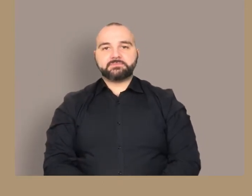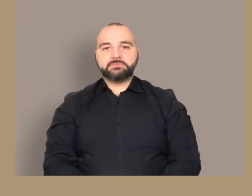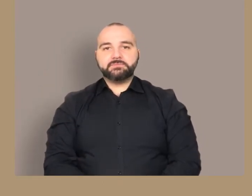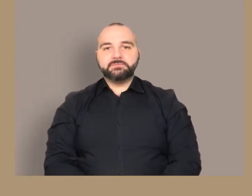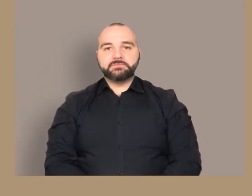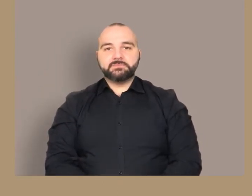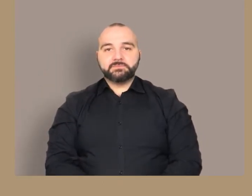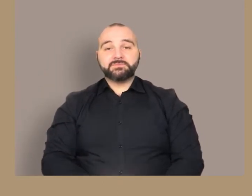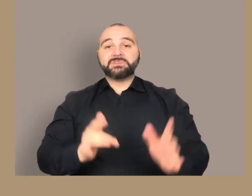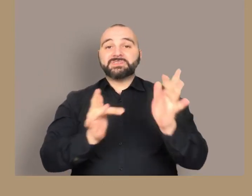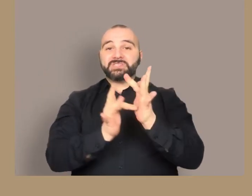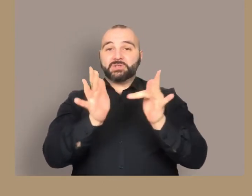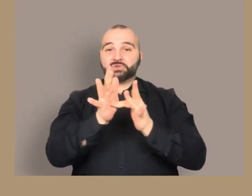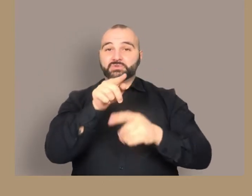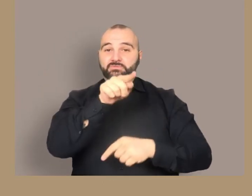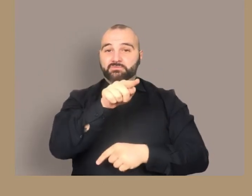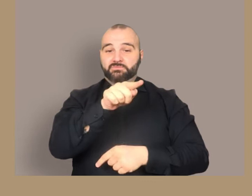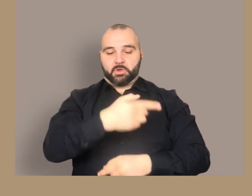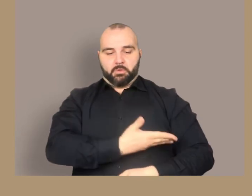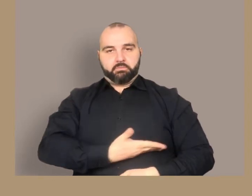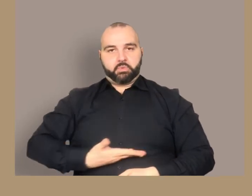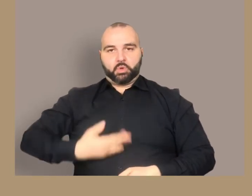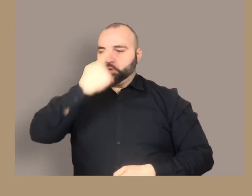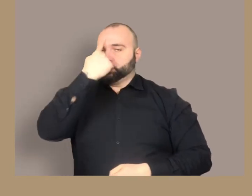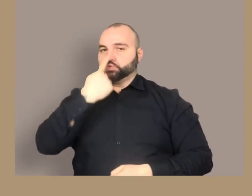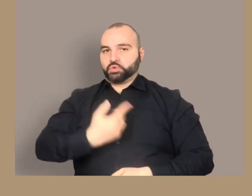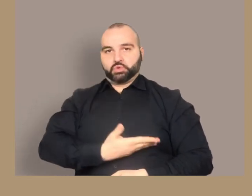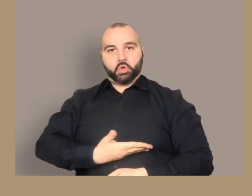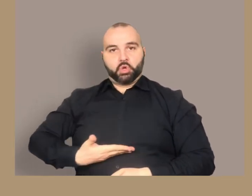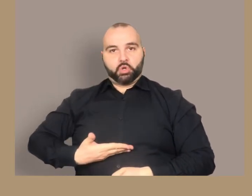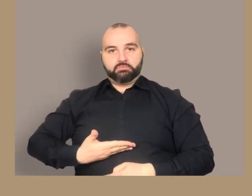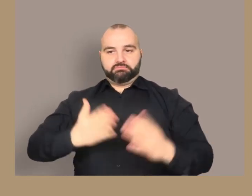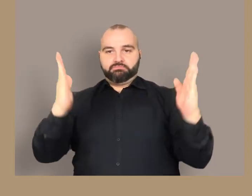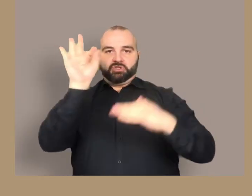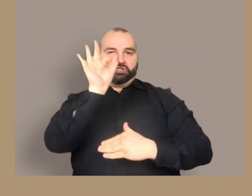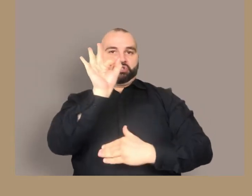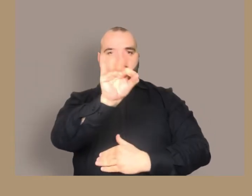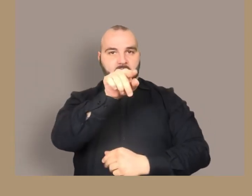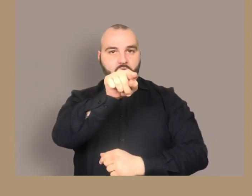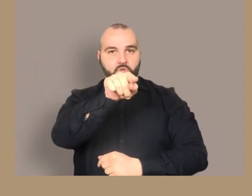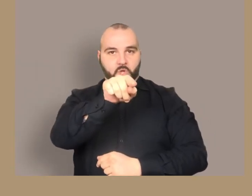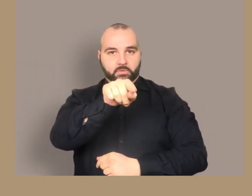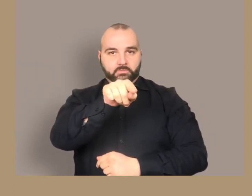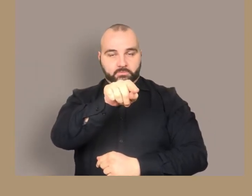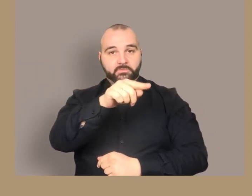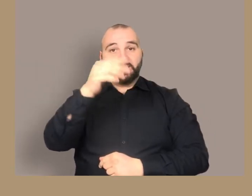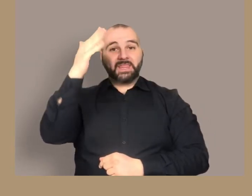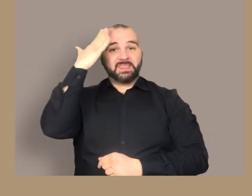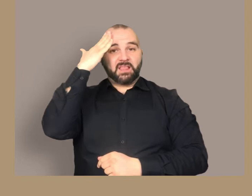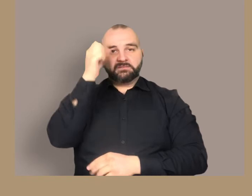Crucifiggilo, Prendilo, Crucifiggi, Crucifiggi. Nell'angolo in alto a destra,